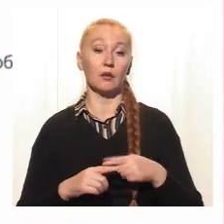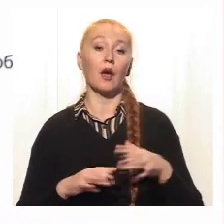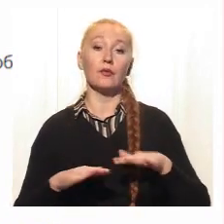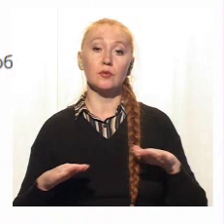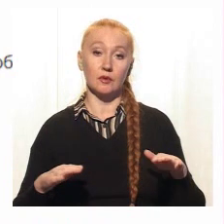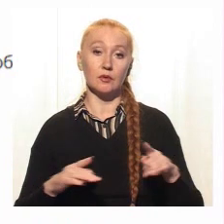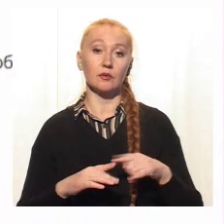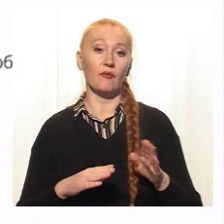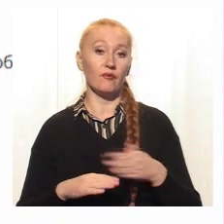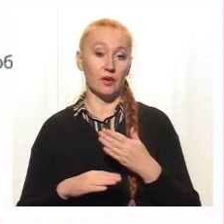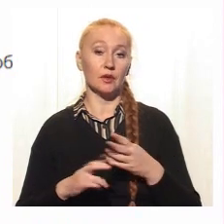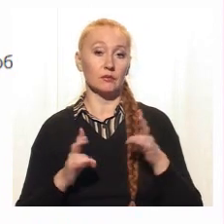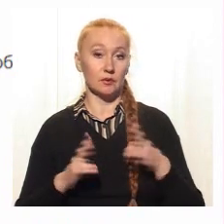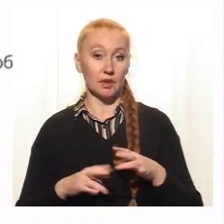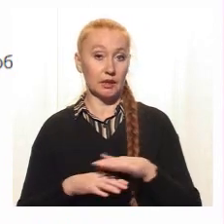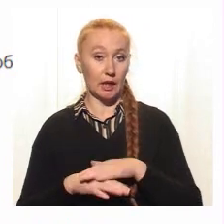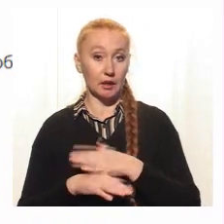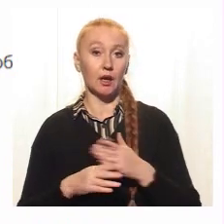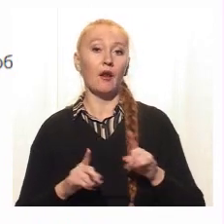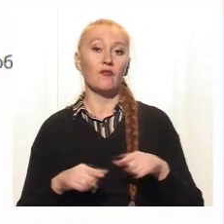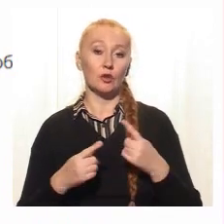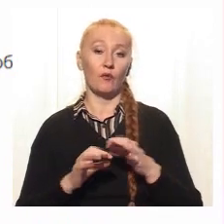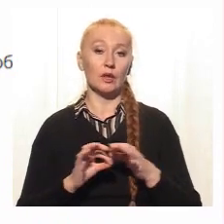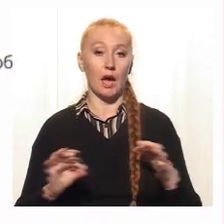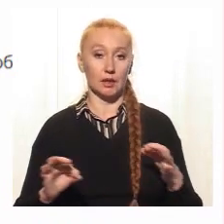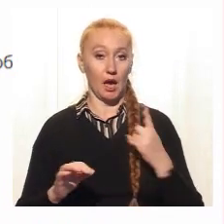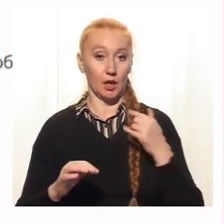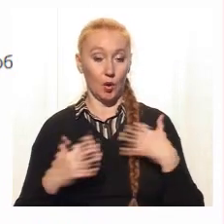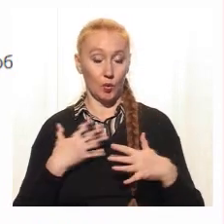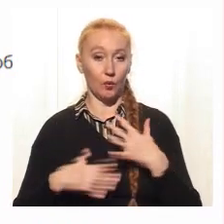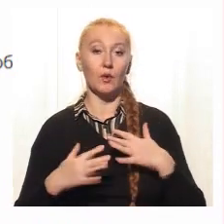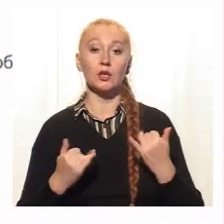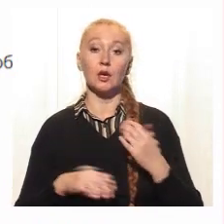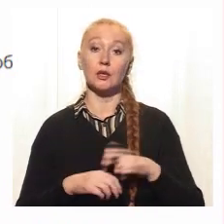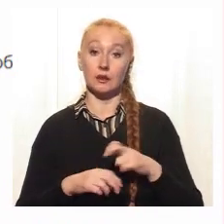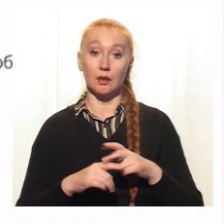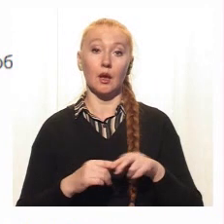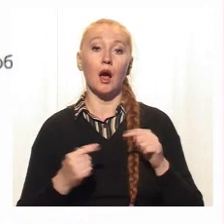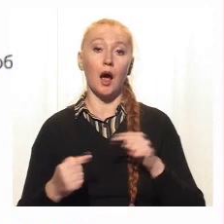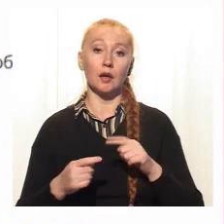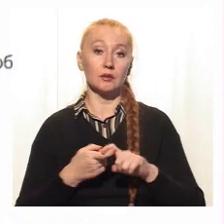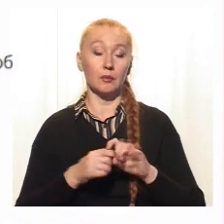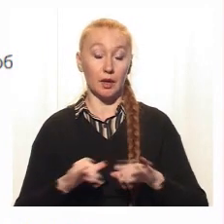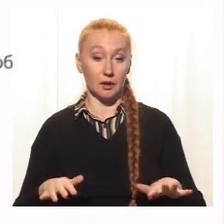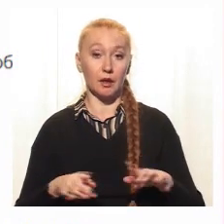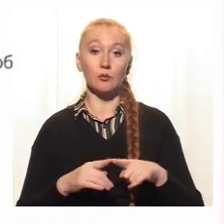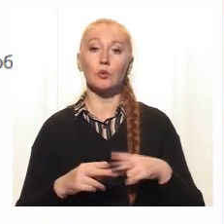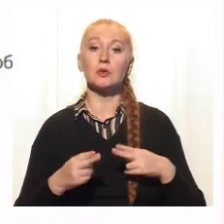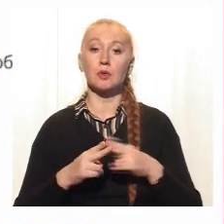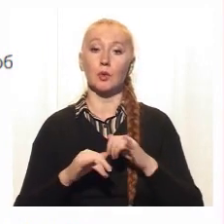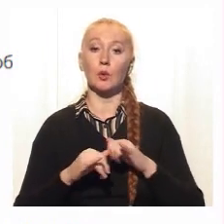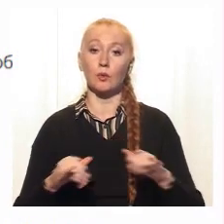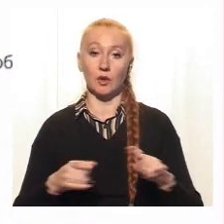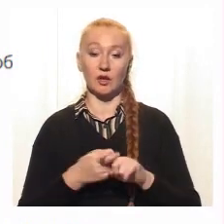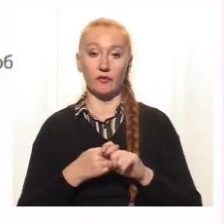Дитині видалили пошкоджені тканини та відновили артерію. Зараз лікарі проводять антибактеріальну терапію, аби запобігти